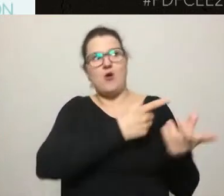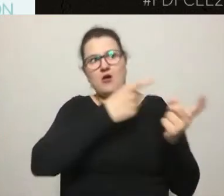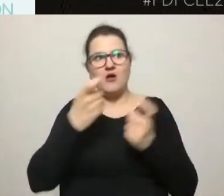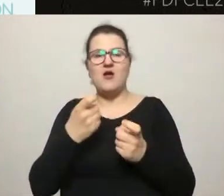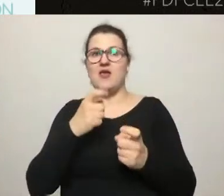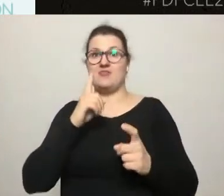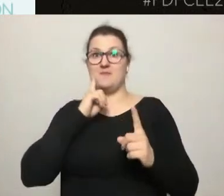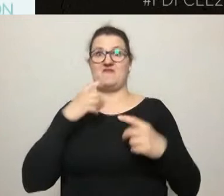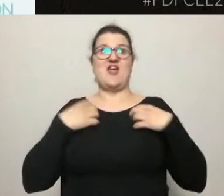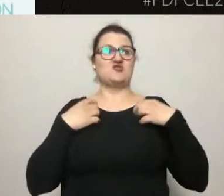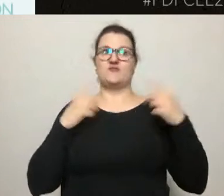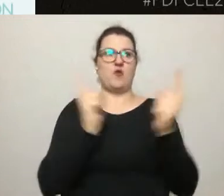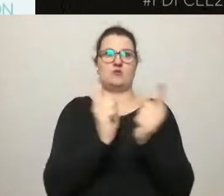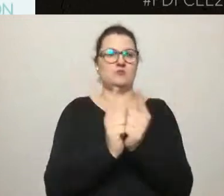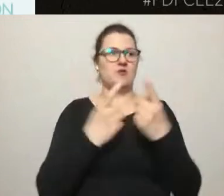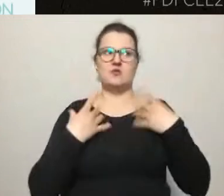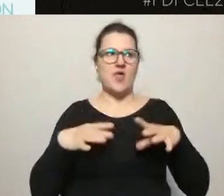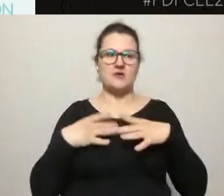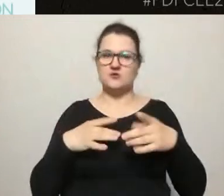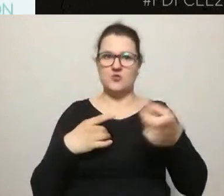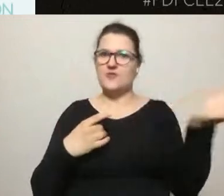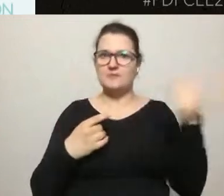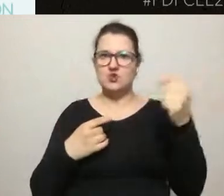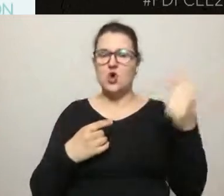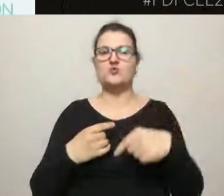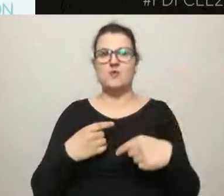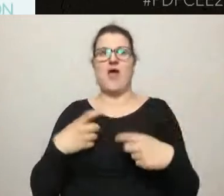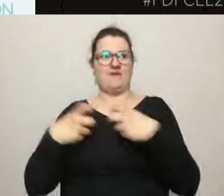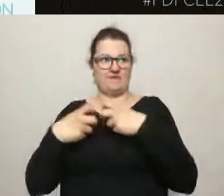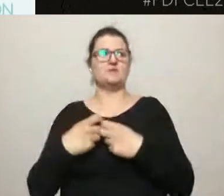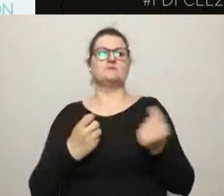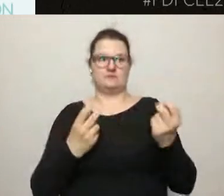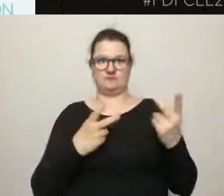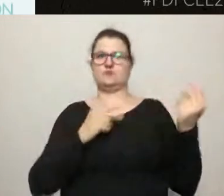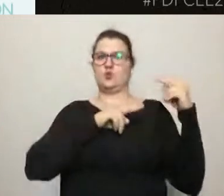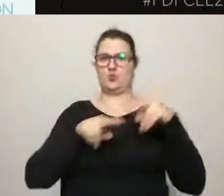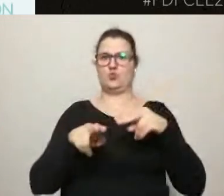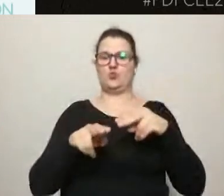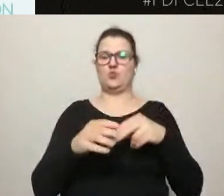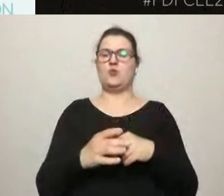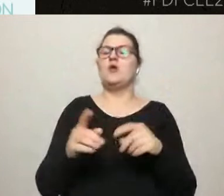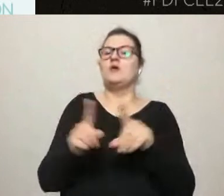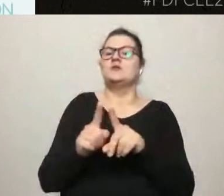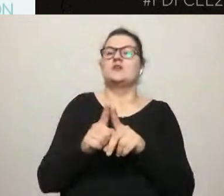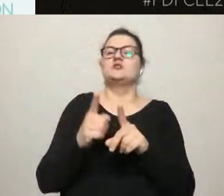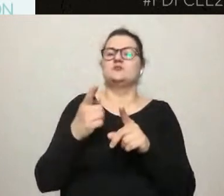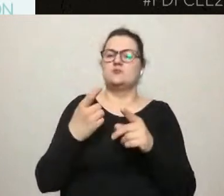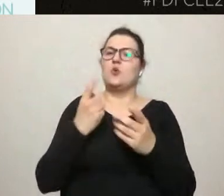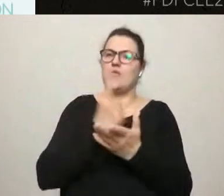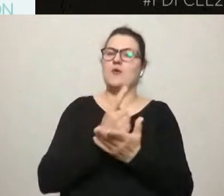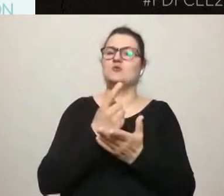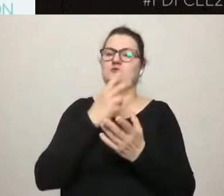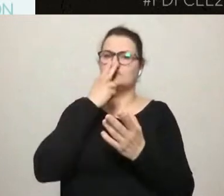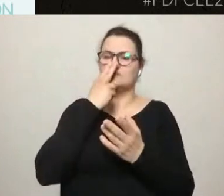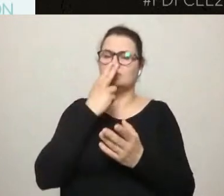Docenione było też to, że pojawił się dodatkowy kanał informacji i dyskusji, który pozwalał większej i innej grupie